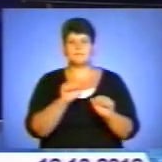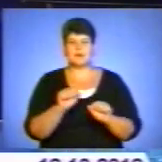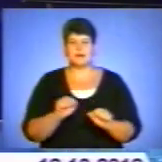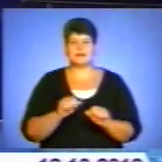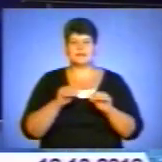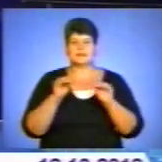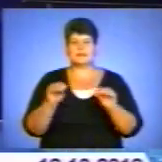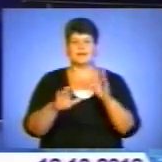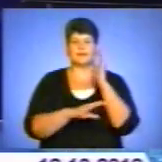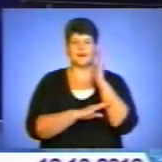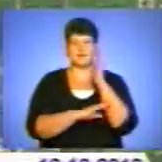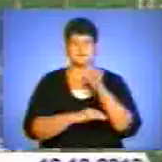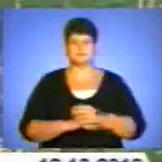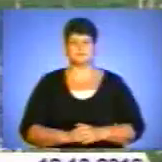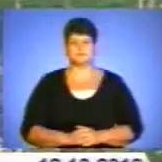садити дерева.